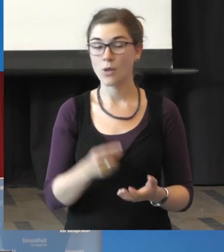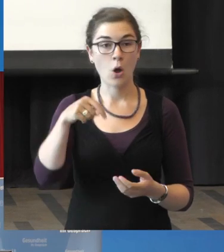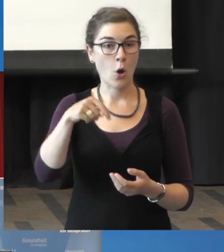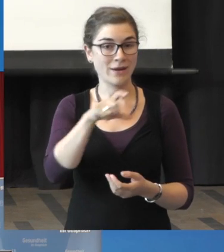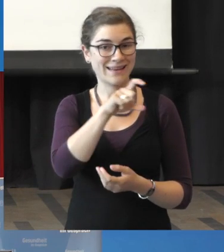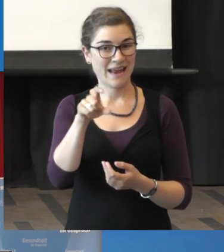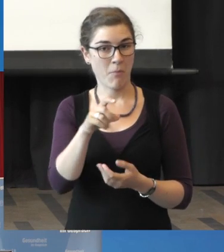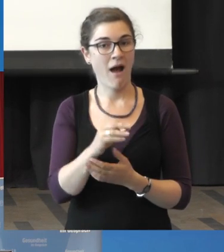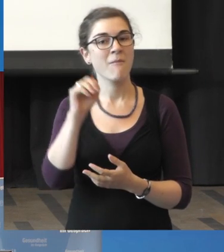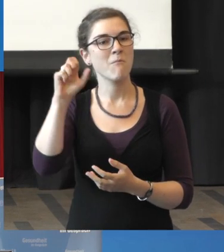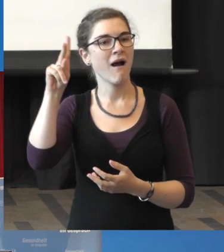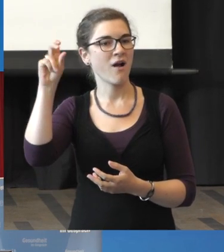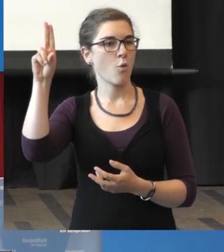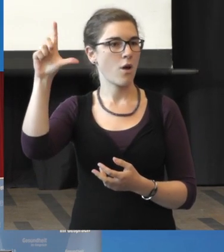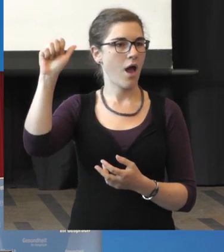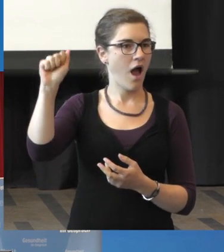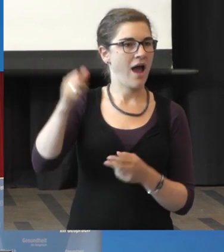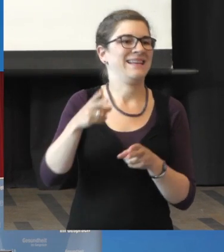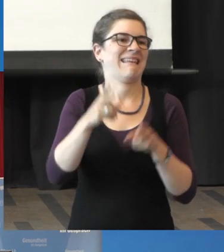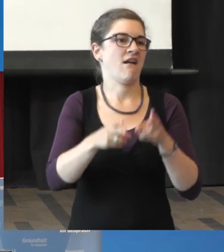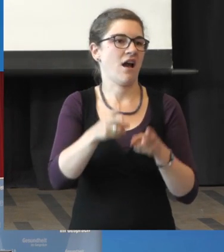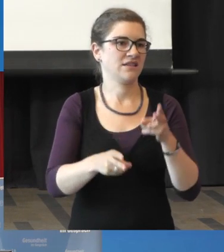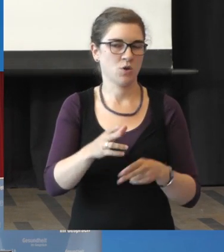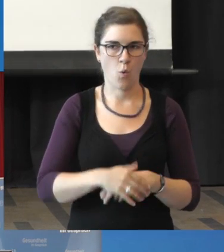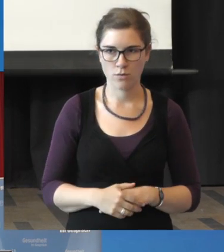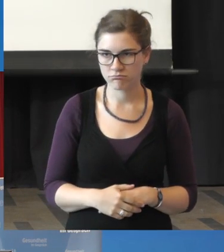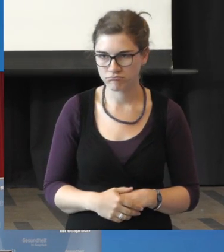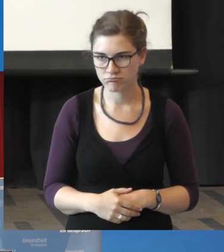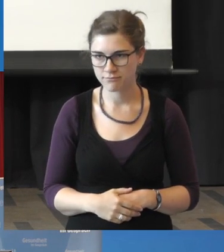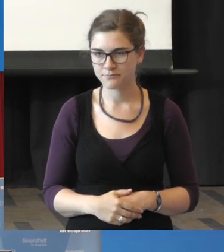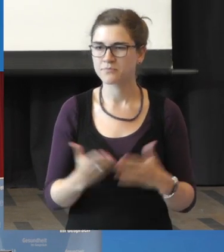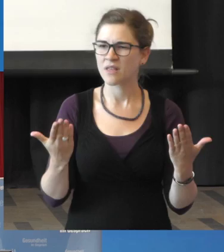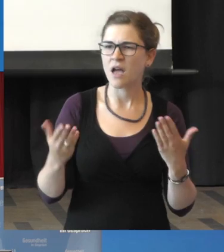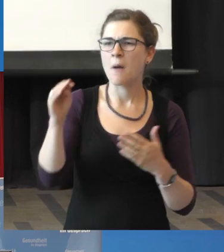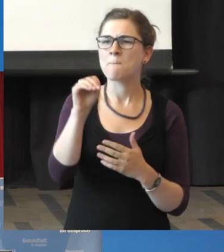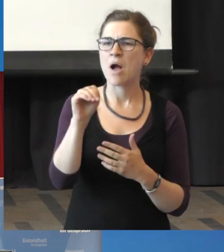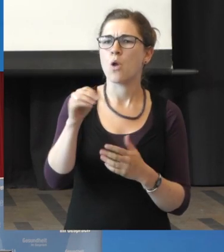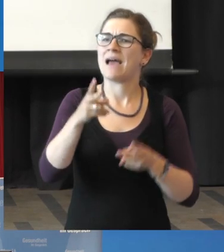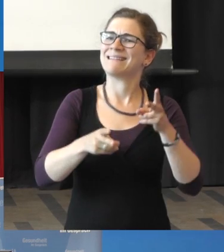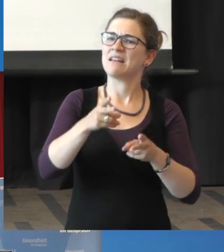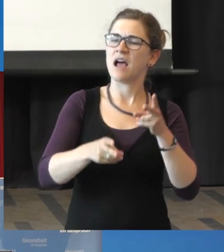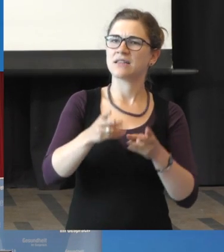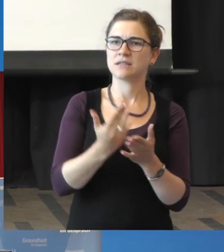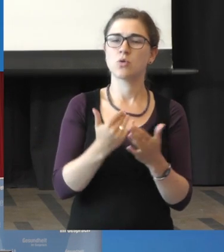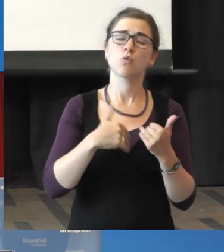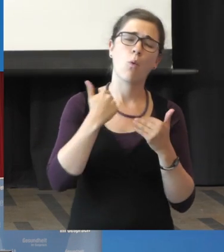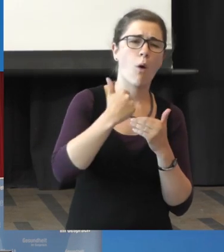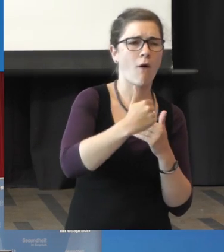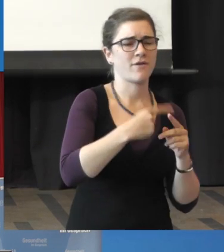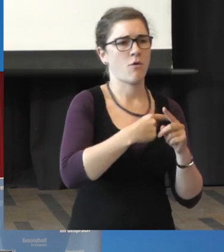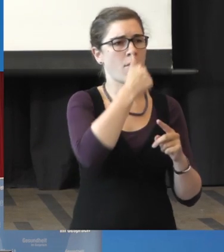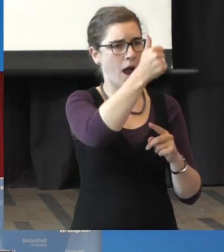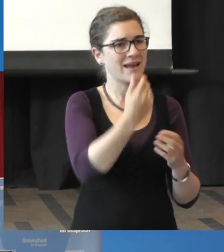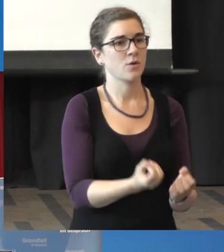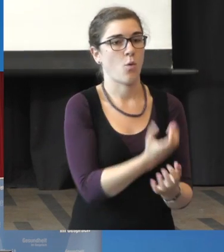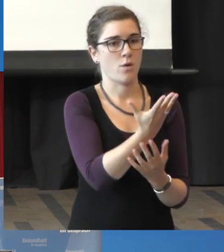Heute mit dem Thema Makuladegeneration. Die Makuladegeneration ist die häufigste